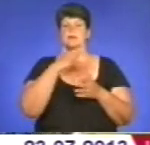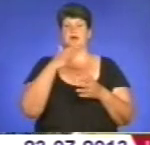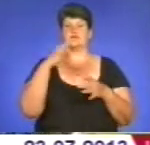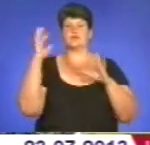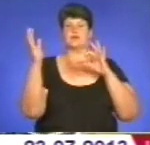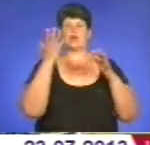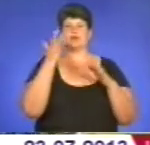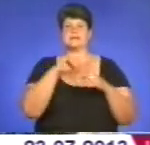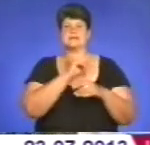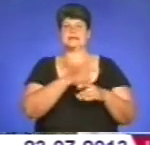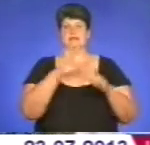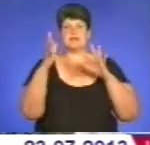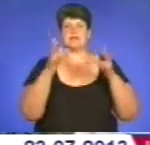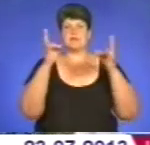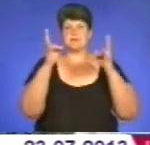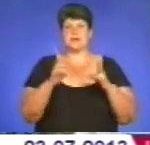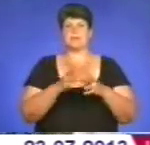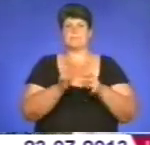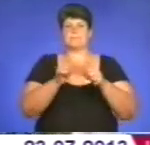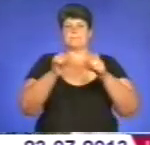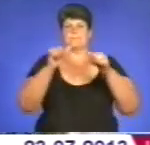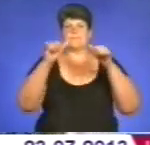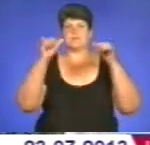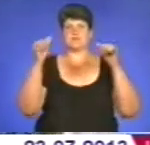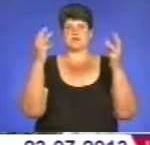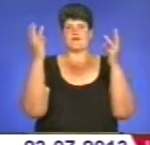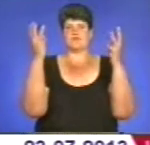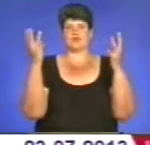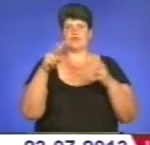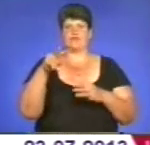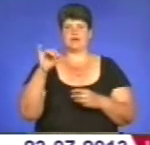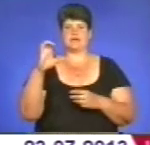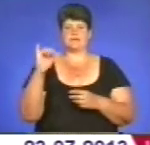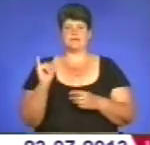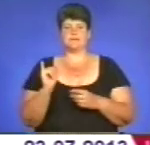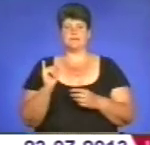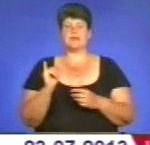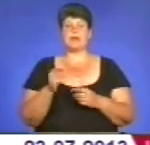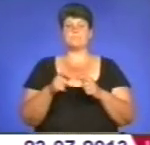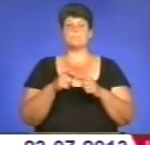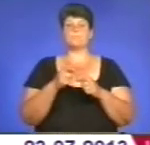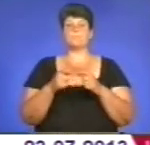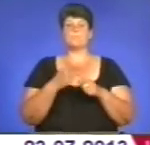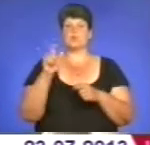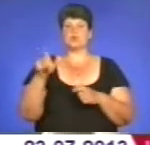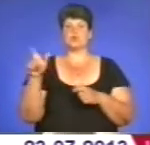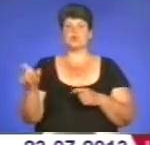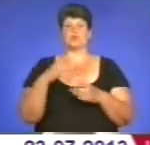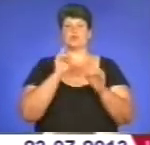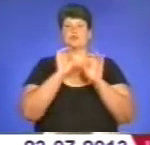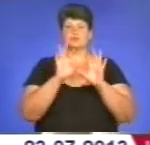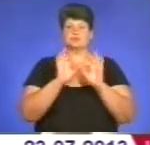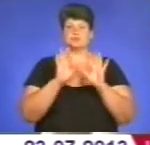погоді є небезпека поширення вогню на лісові масиви. На порушників впливатимуть профілактичними бесідами і